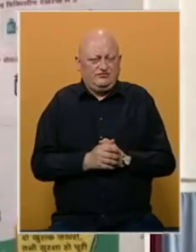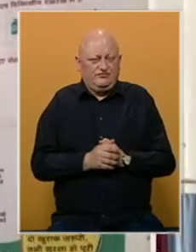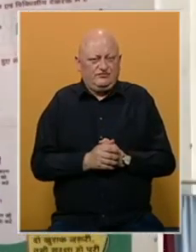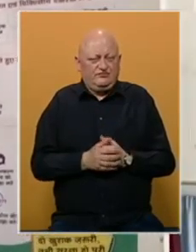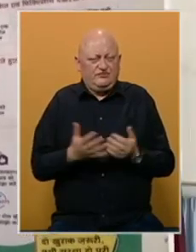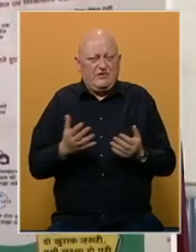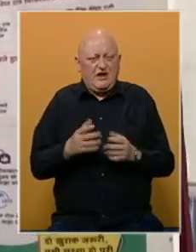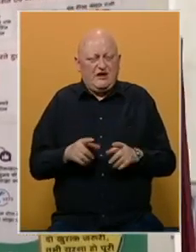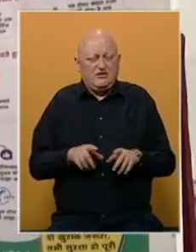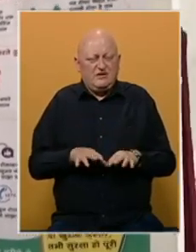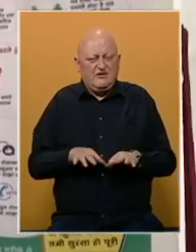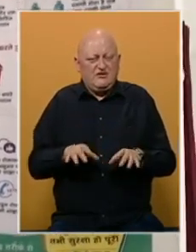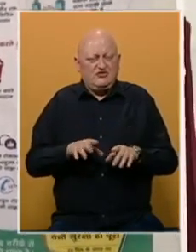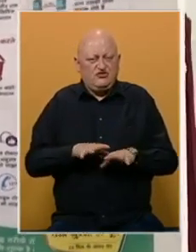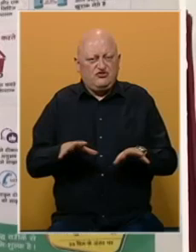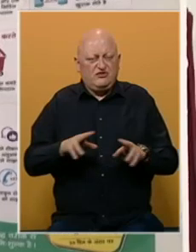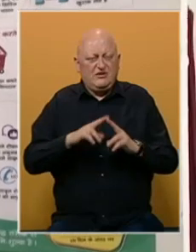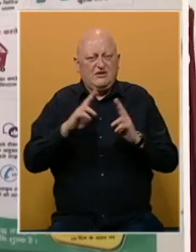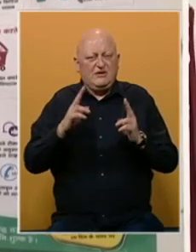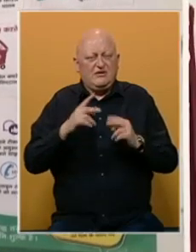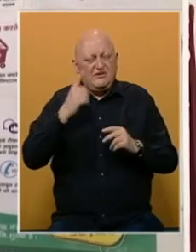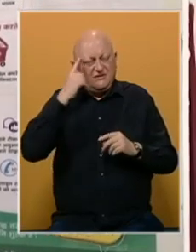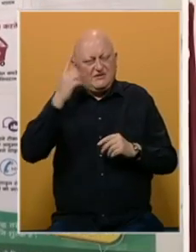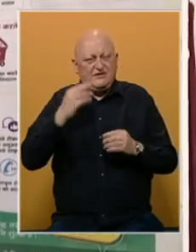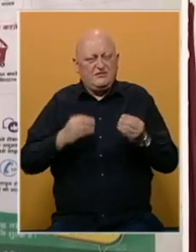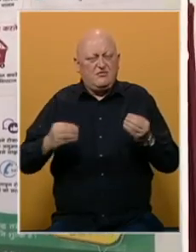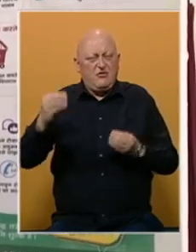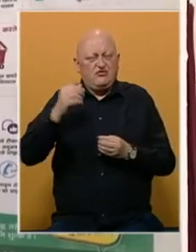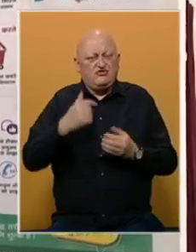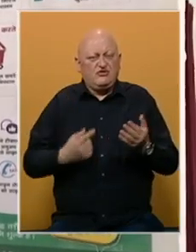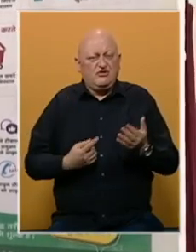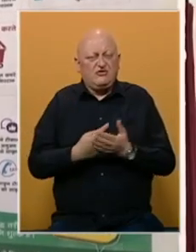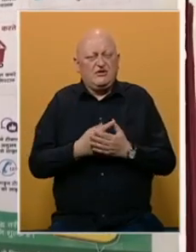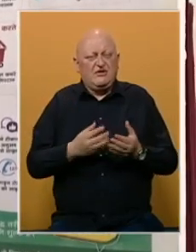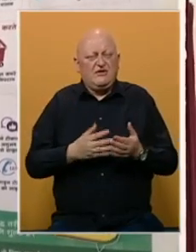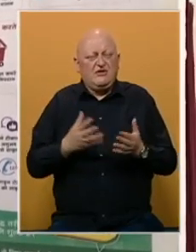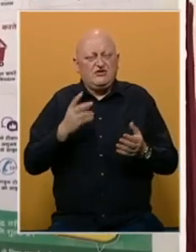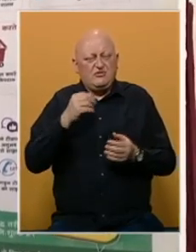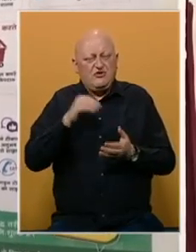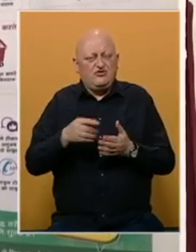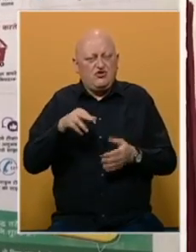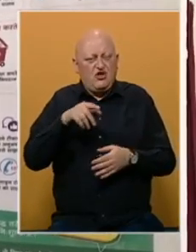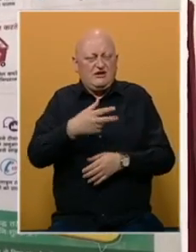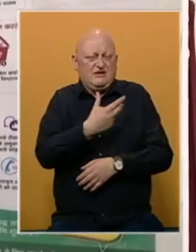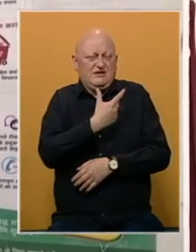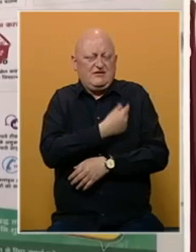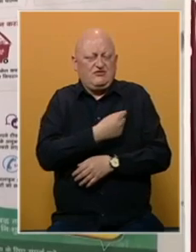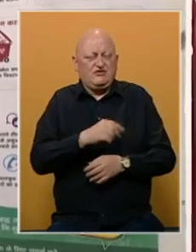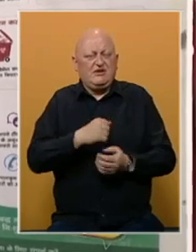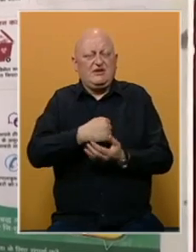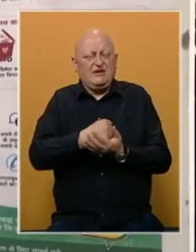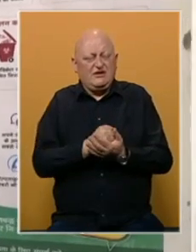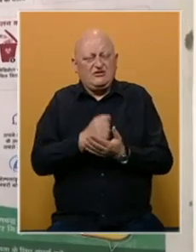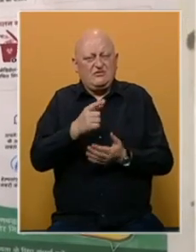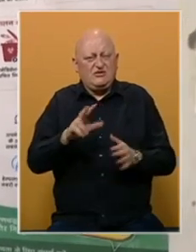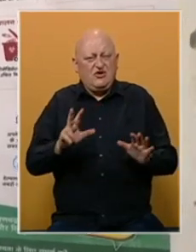Kako se COVID širi, tako se i svijest među ljudima povećava, što rezultira većim brojem ljudi koji dolaze da se vakcinišu. Registruju se